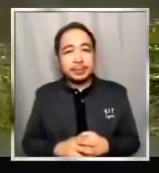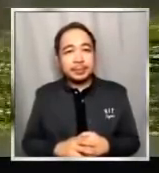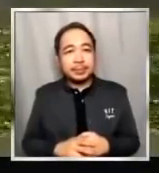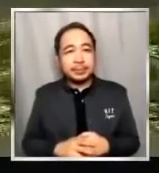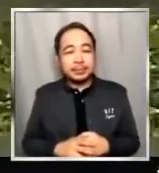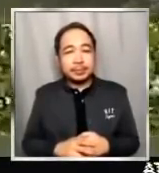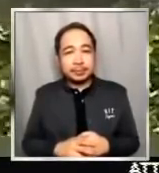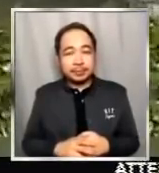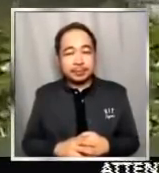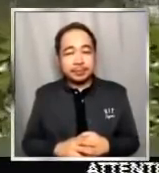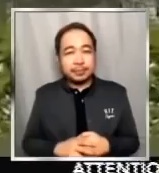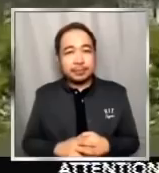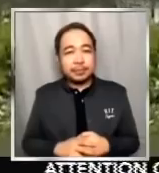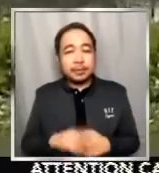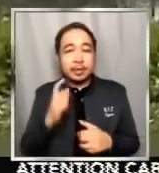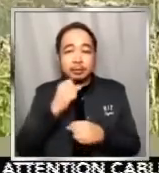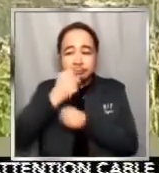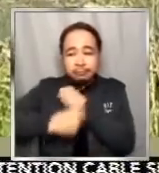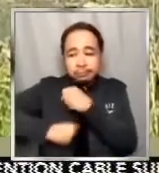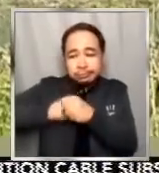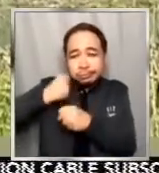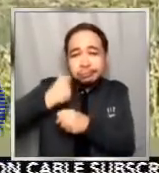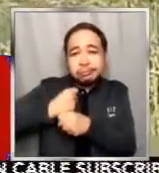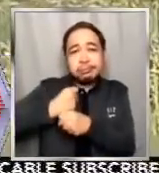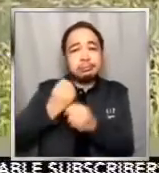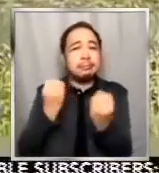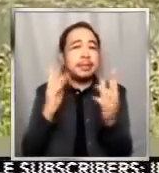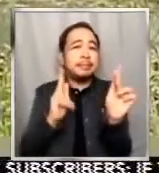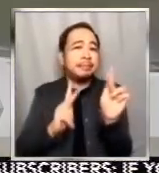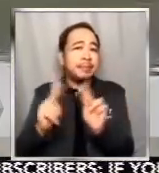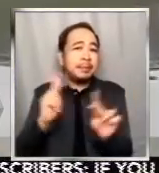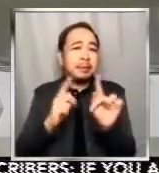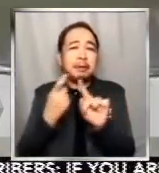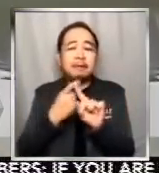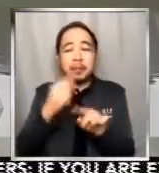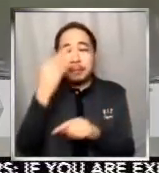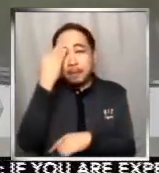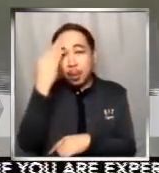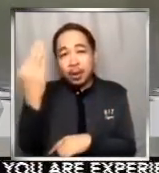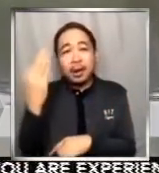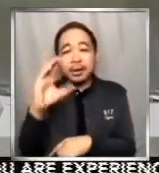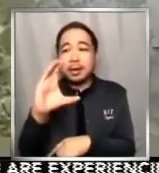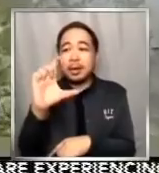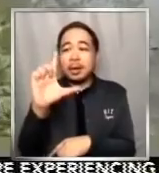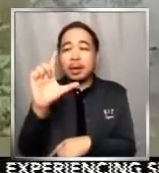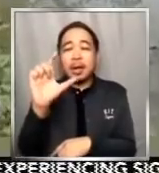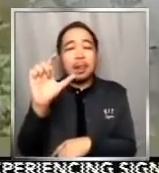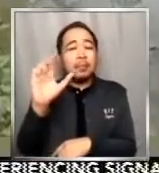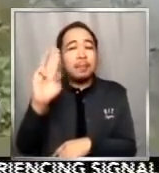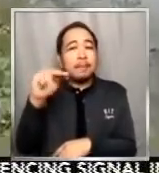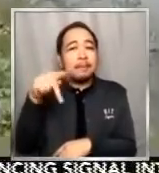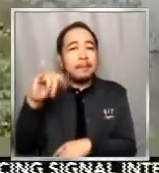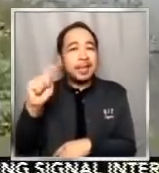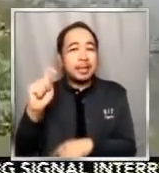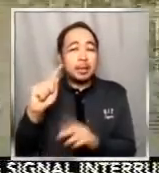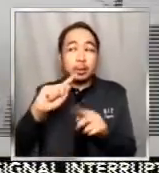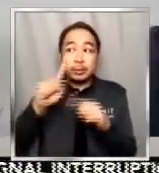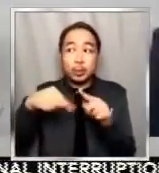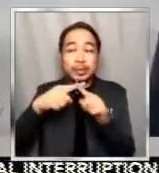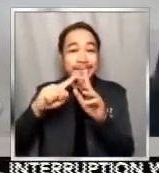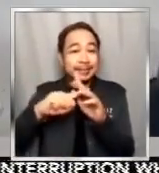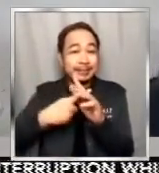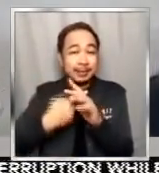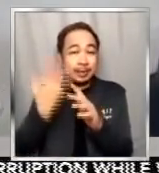Ang kalbaryo ng maraming residente ng Kalumpit, Bulacan, nagsimula pa noong Oktubre nang manalasa ang Bagyong Pepito.